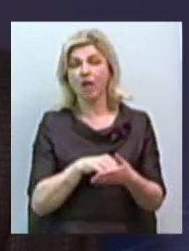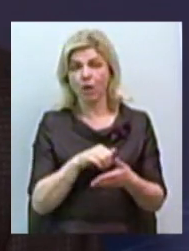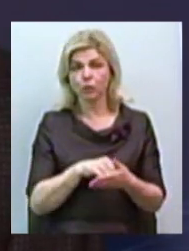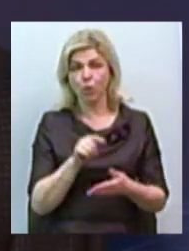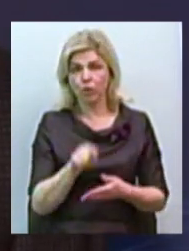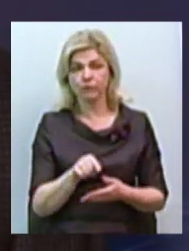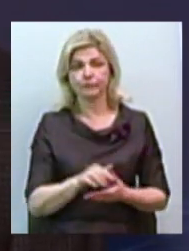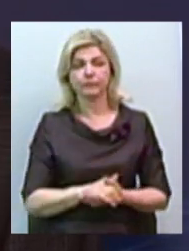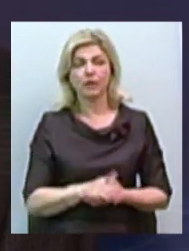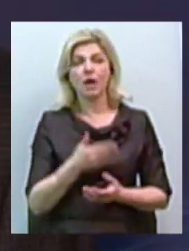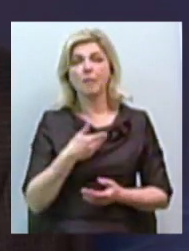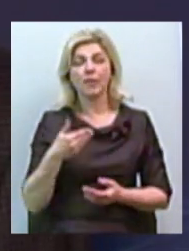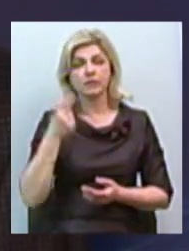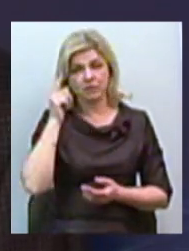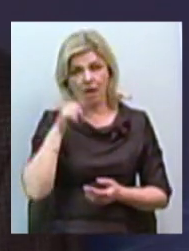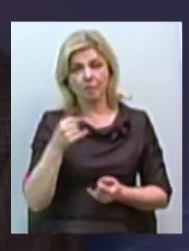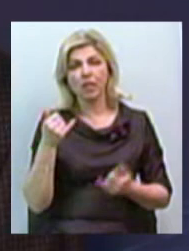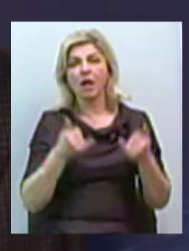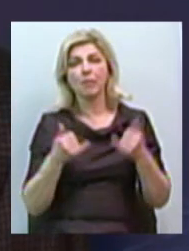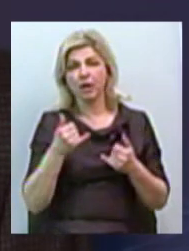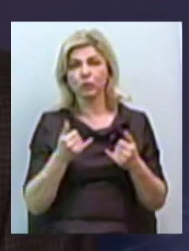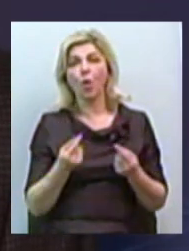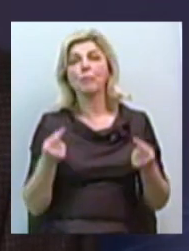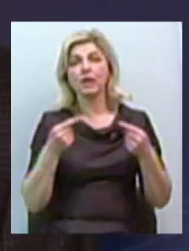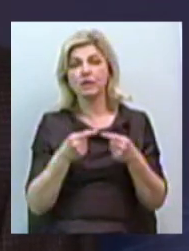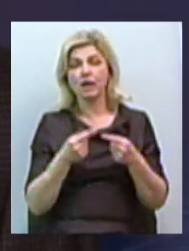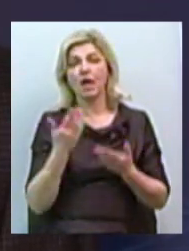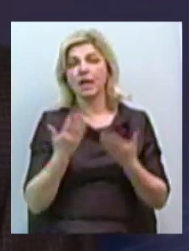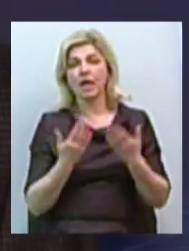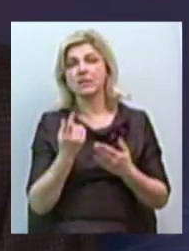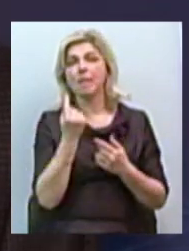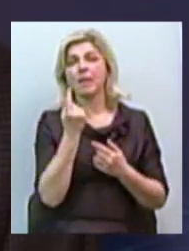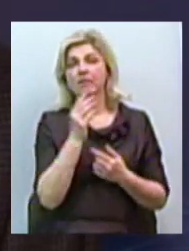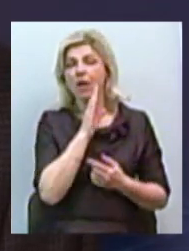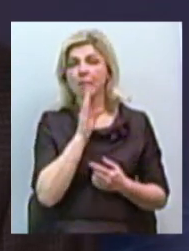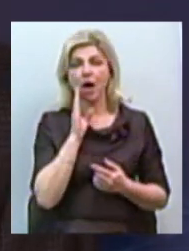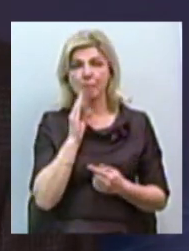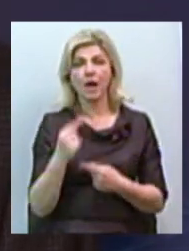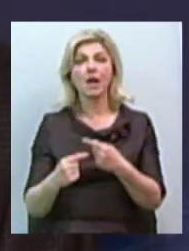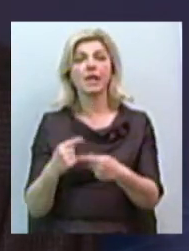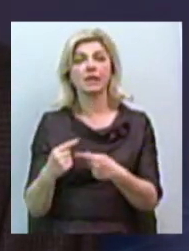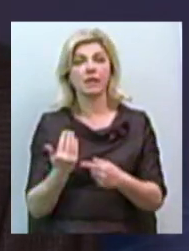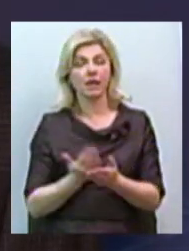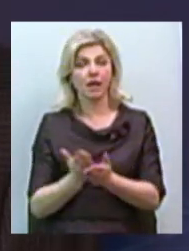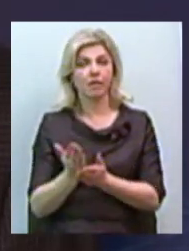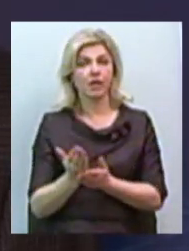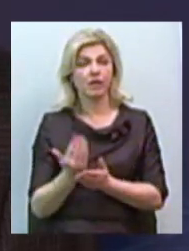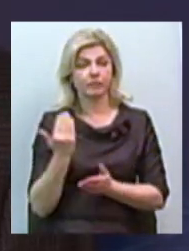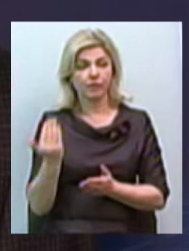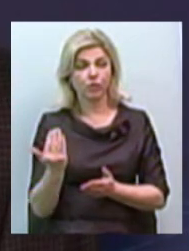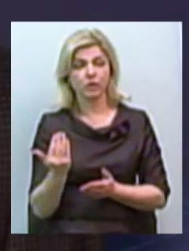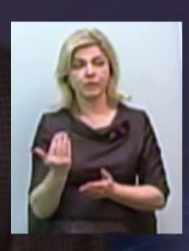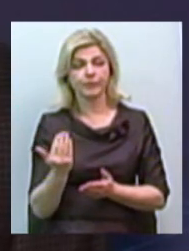ми знаємо, зараз лабораторно даже определяється, якщо по першій лінії, по материнській лінії відбувається